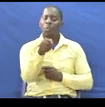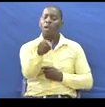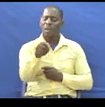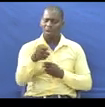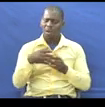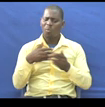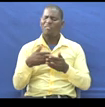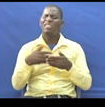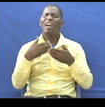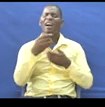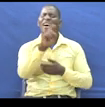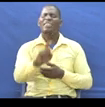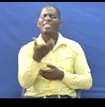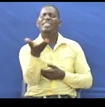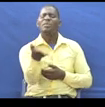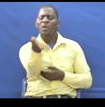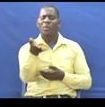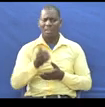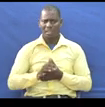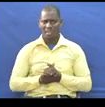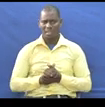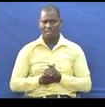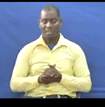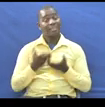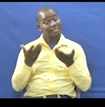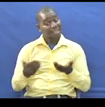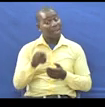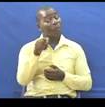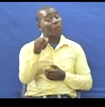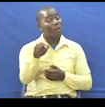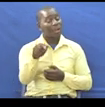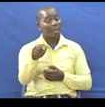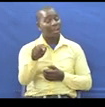jee Sindio Yee wewe